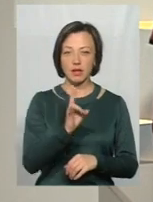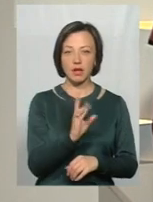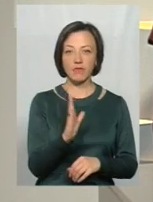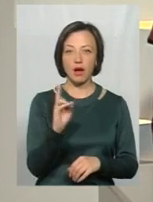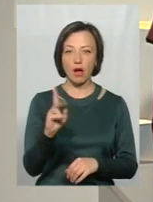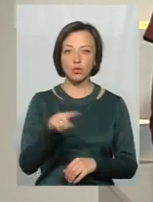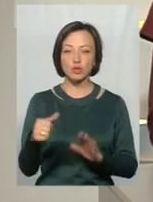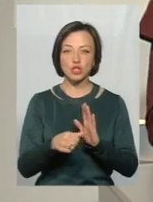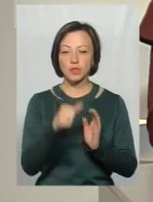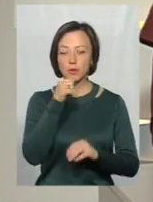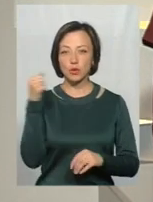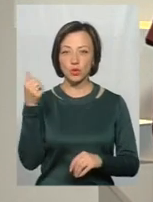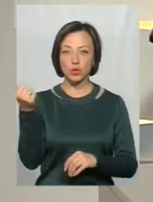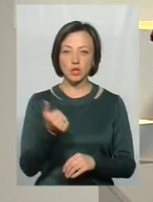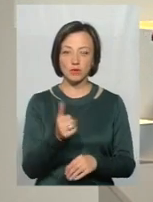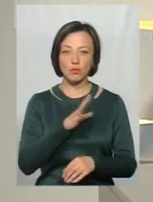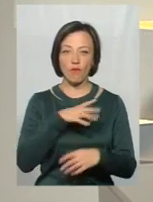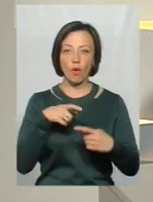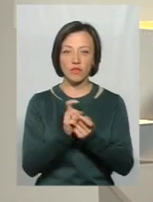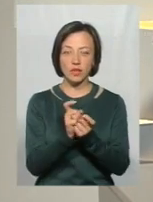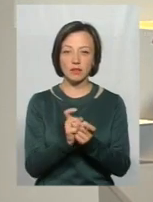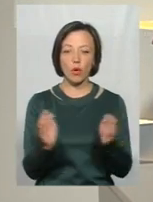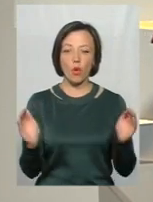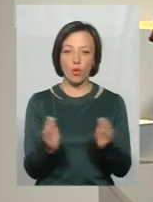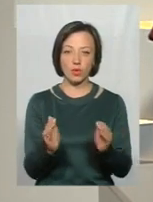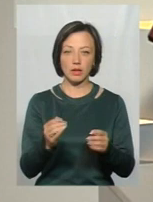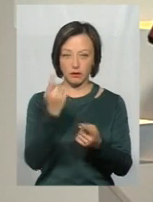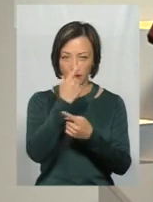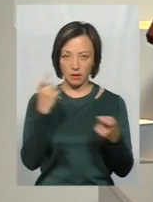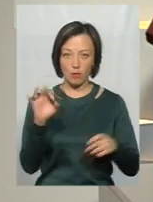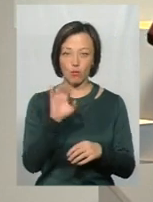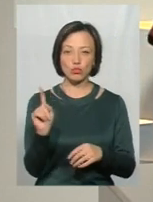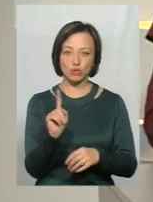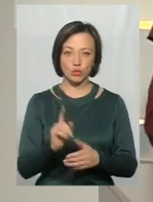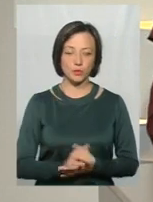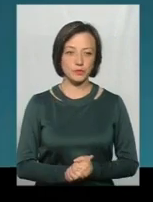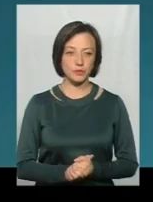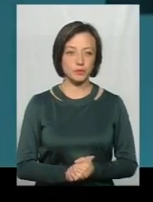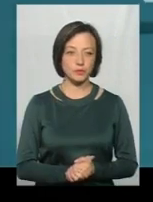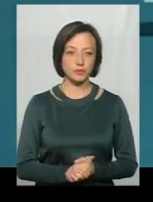номер 6 минулого тижня мав місце конфлікт. Коротко нагадаємо, про що йдеться. Прошу сюжет.